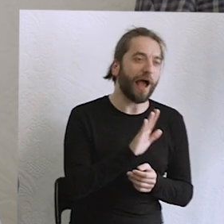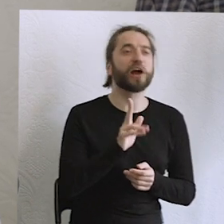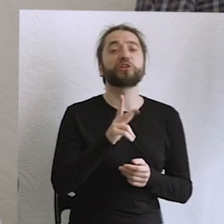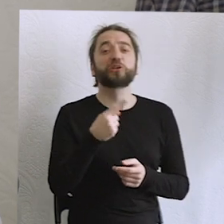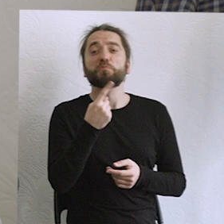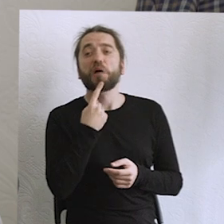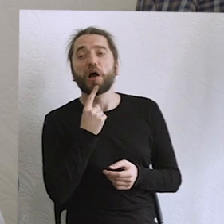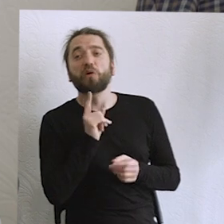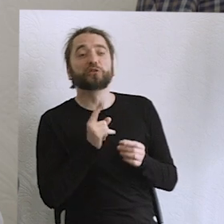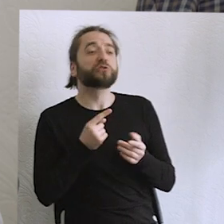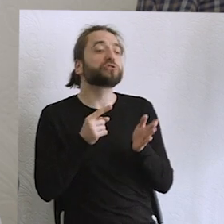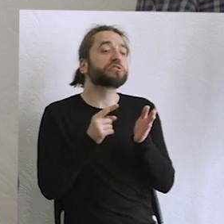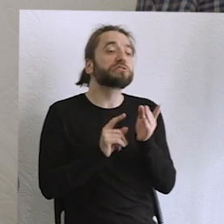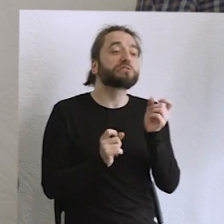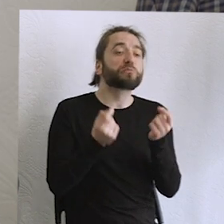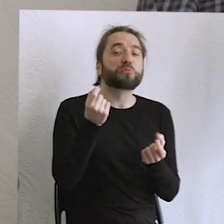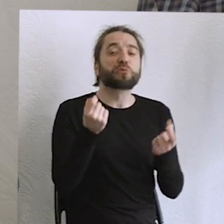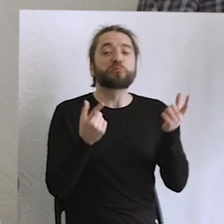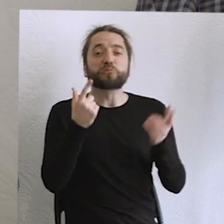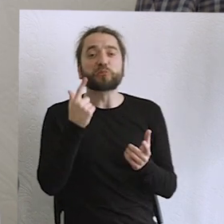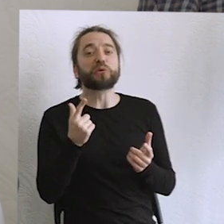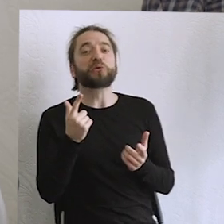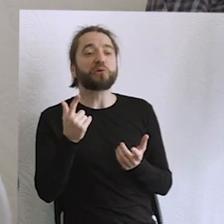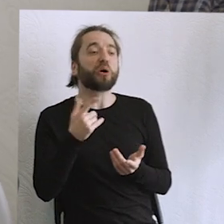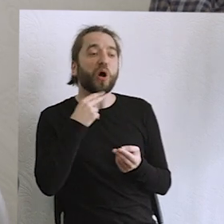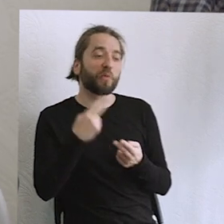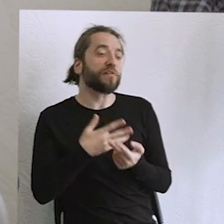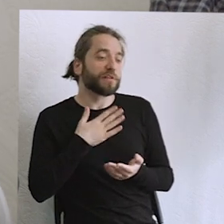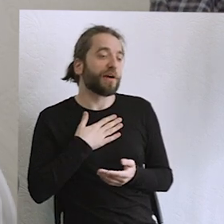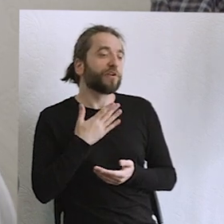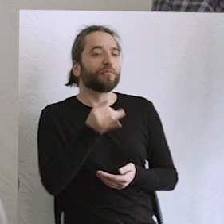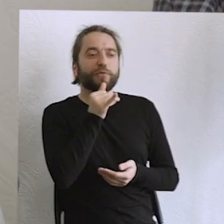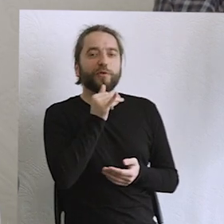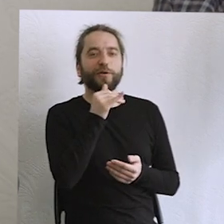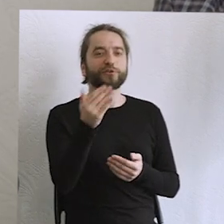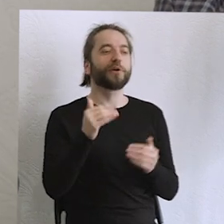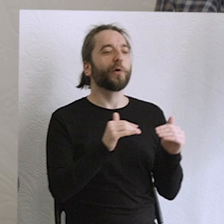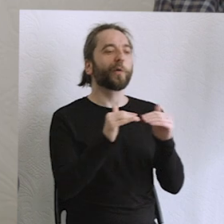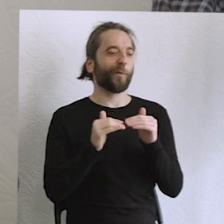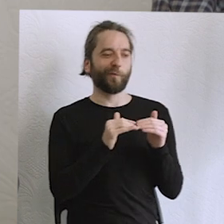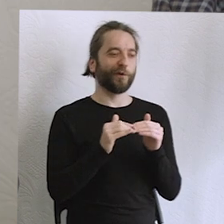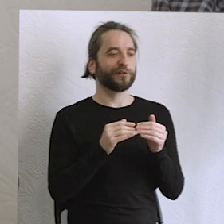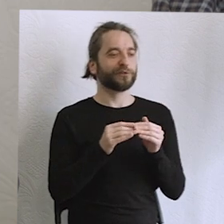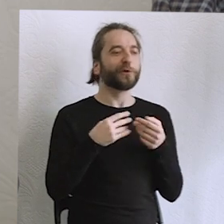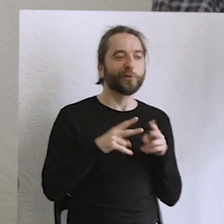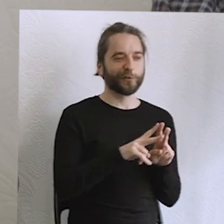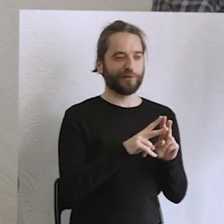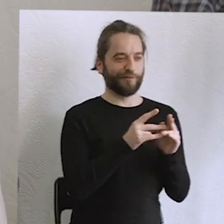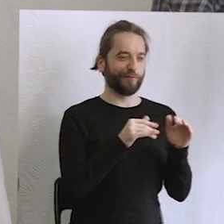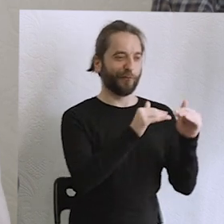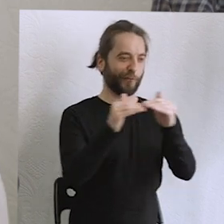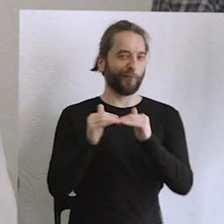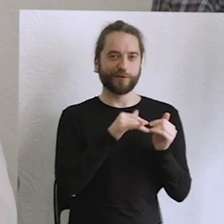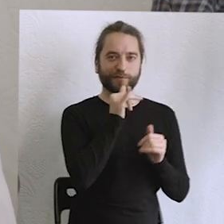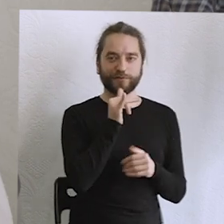rzadziej uzyskają odpowiedzi, żeby ją trzymały wysoko. Spróbujmy wprowadzić trochę większej równości i partycypacji, więc Iga,